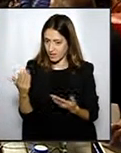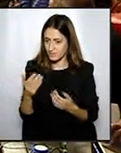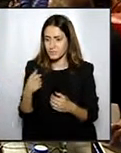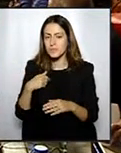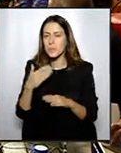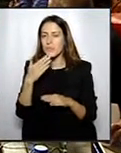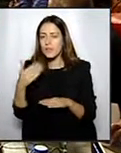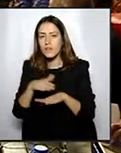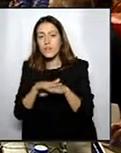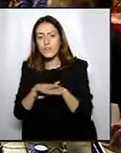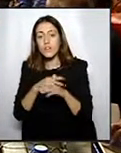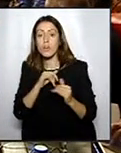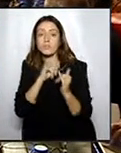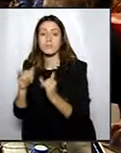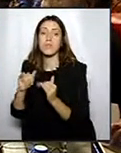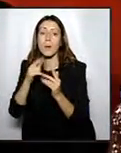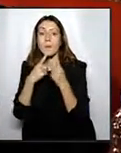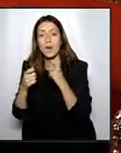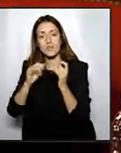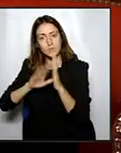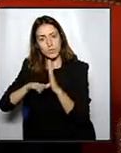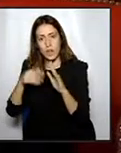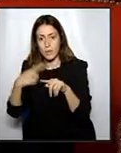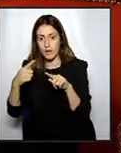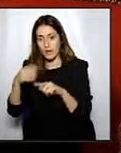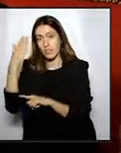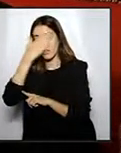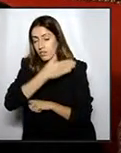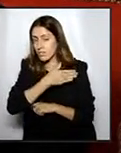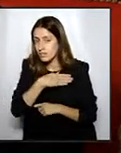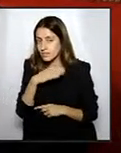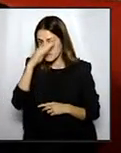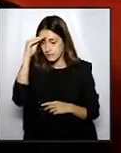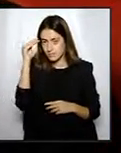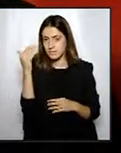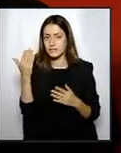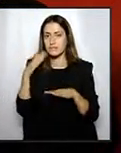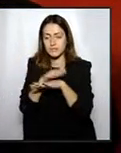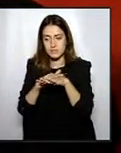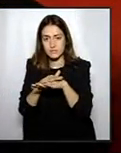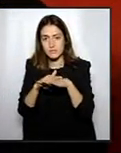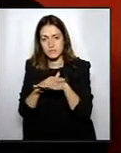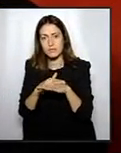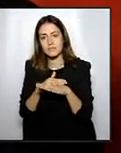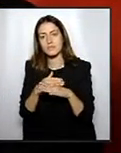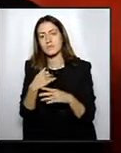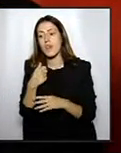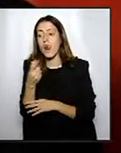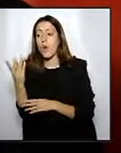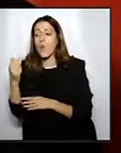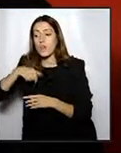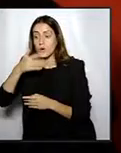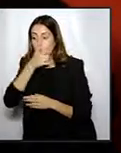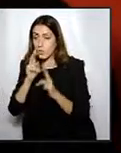disculpar-me aquí a portar les preguntes molt tard, perquè m'ha passat per alt. Llavors, disculpes per això i en tot cas, si hi hagi alguna que hi hagi algunes dades, si no me'ls fos des d'avui,